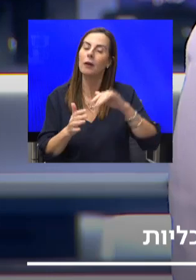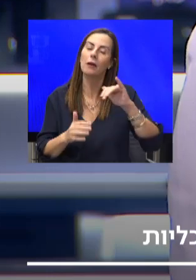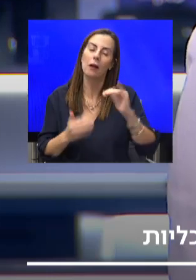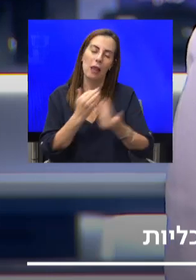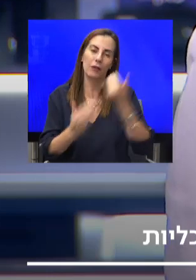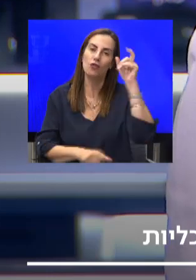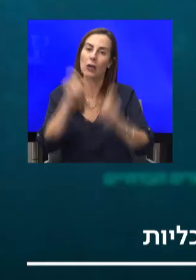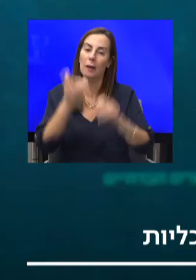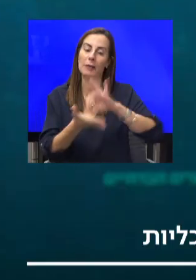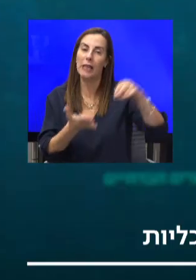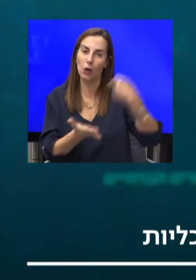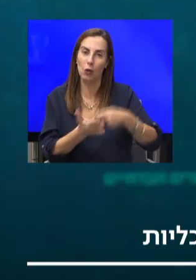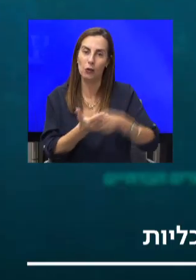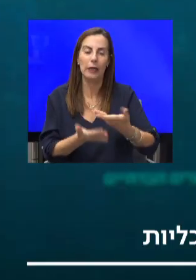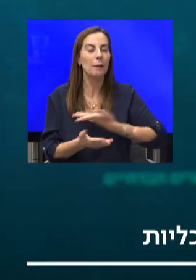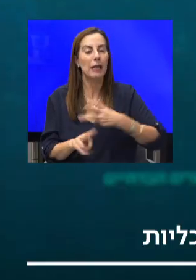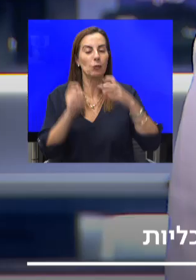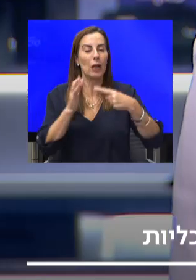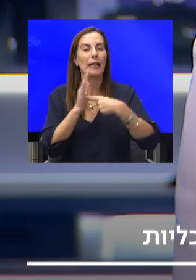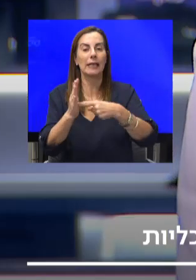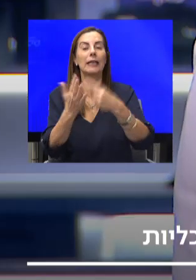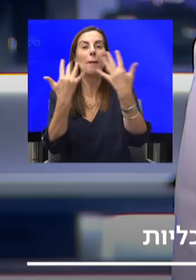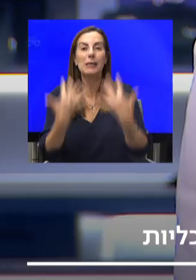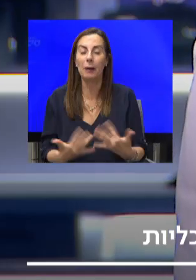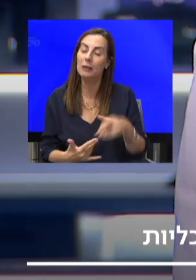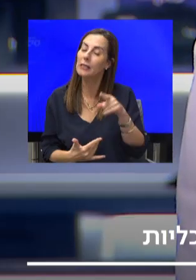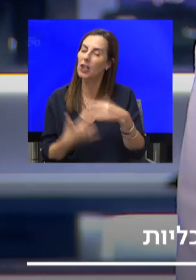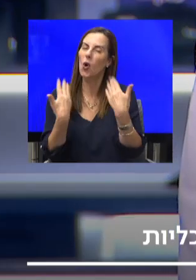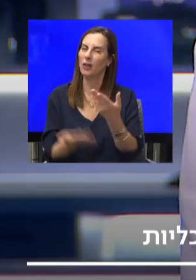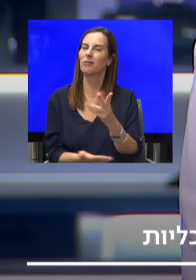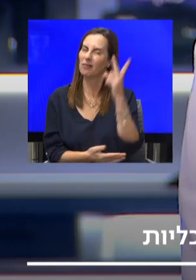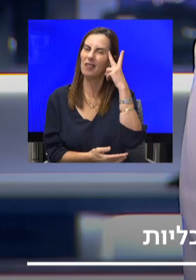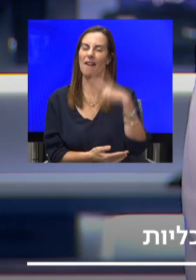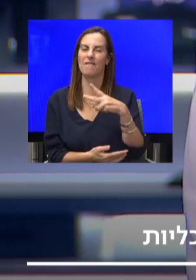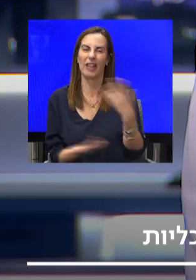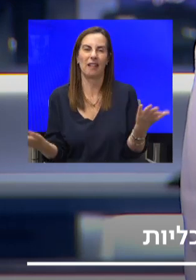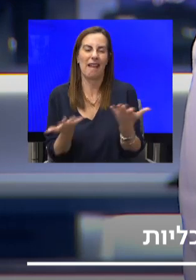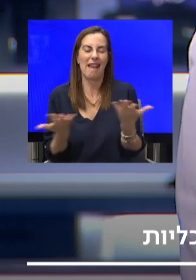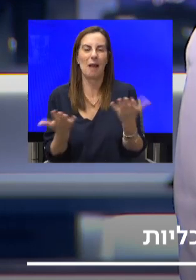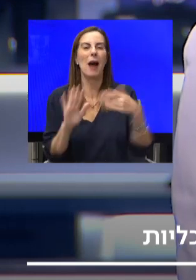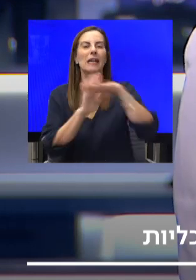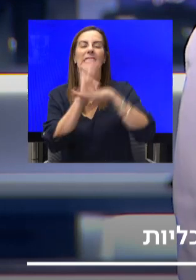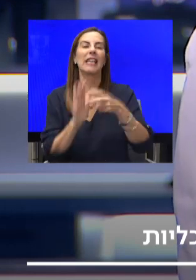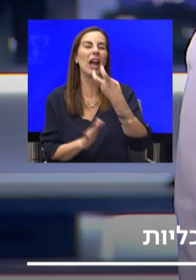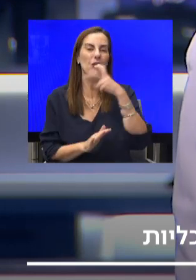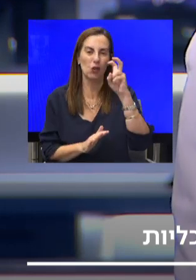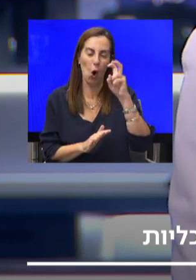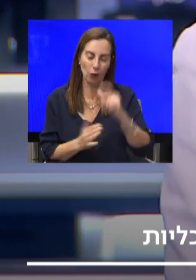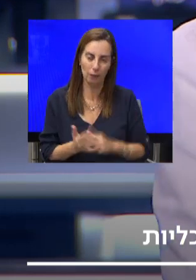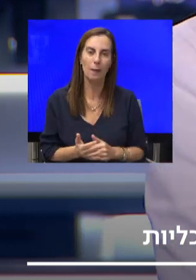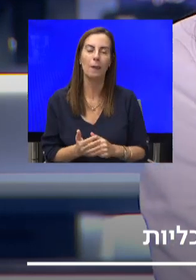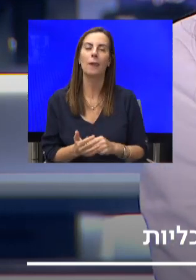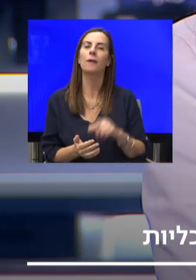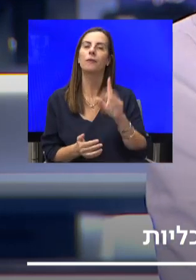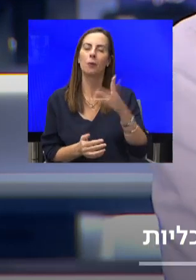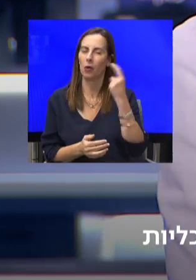קיבלו הזדמנות להציג את הנתונים הכלכליים. זה אולי נותן לך איזשהו מושג על סדר העדיפויות ועל האופן שבו הדברים מתנהלים. בוא נשמע קטע מהדברים שראש